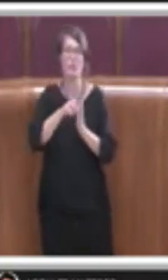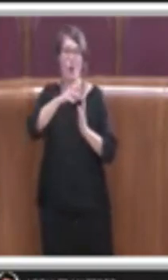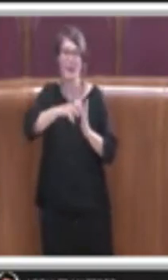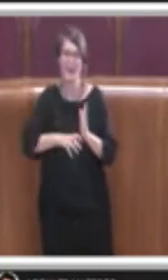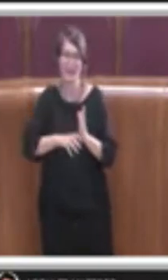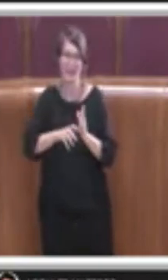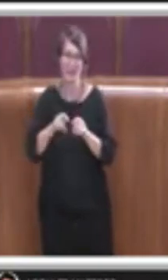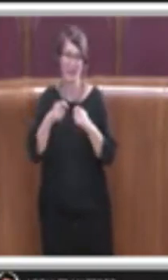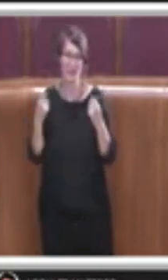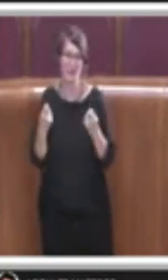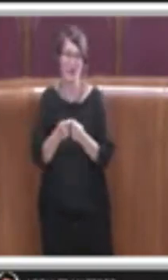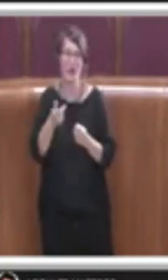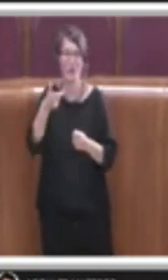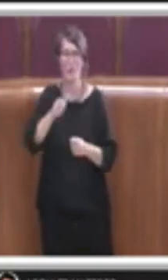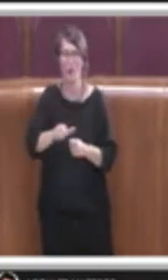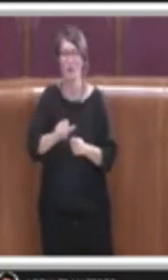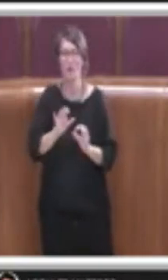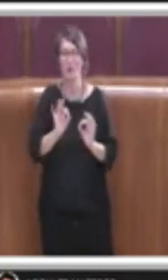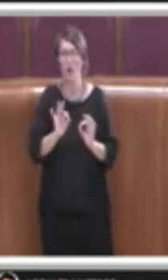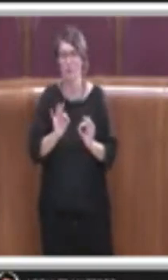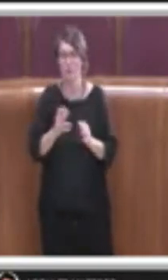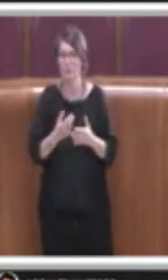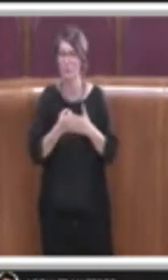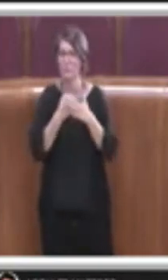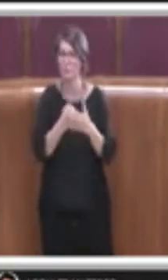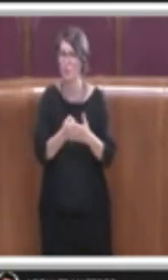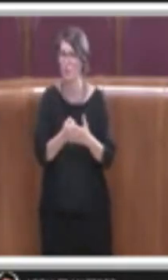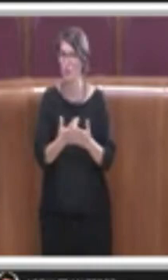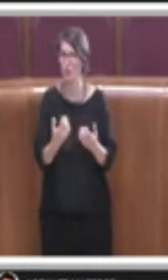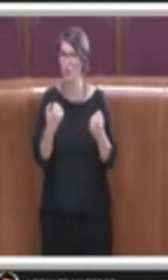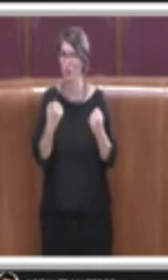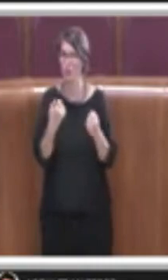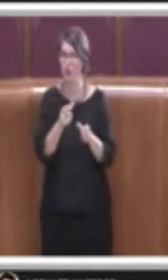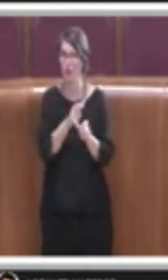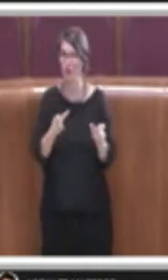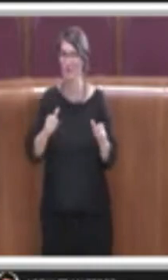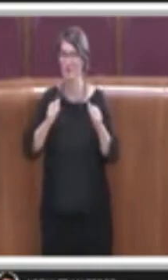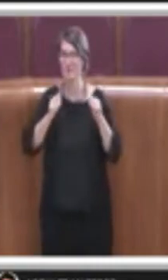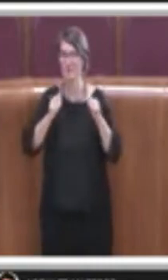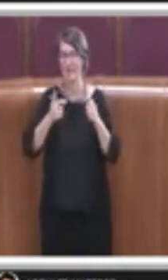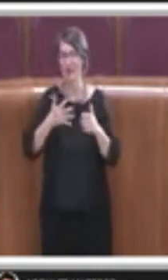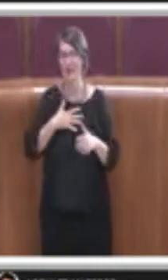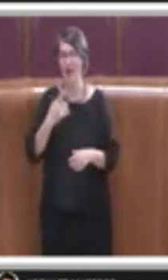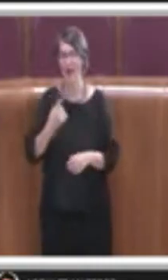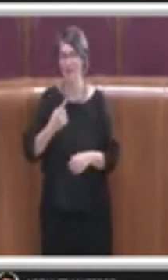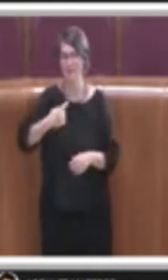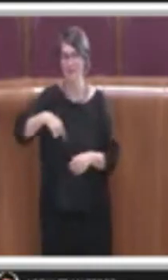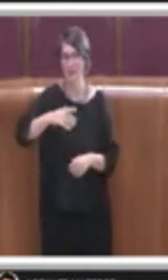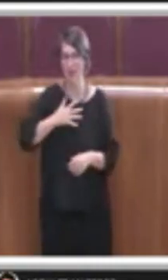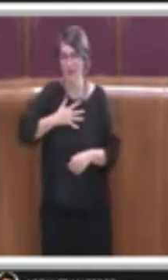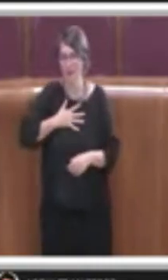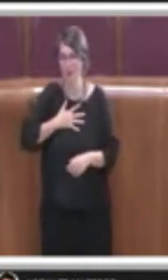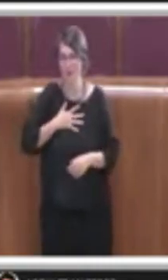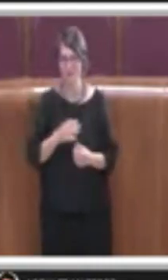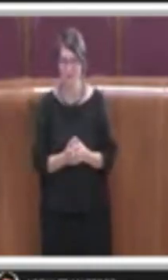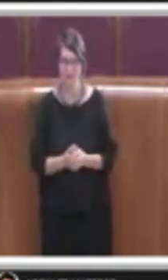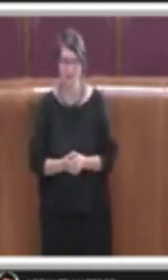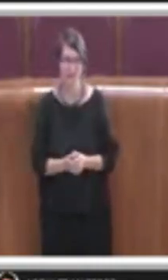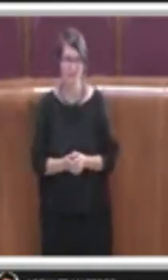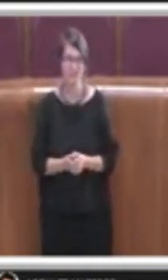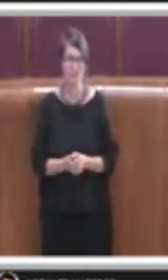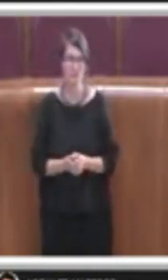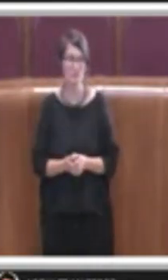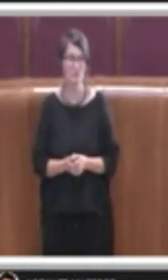il sostegno dei nostri anziani. Ci tengo anche a ringraziare le opposizioni per il contributo che stanno apportando